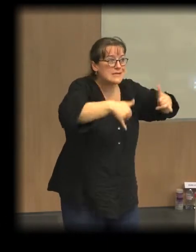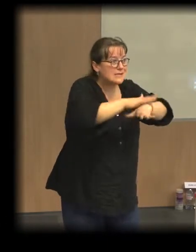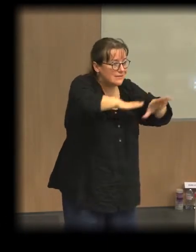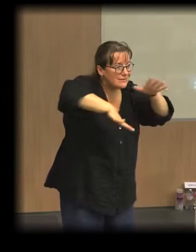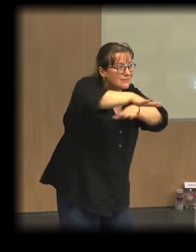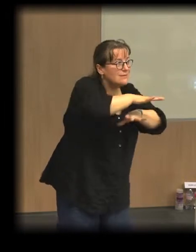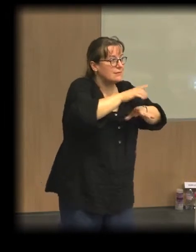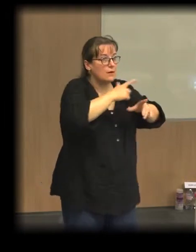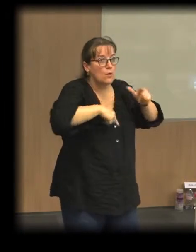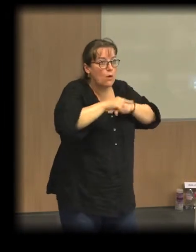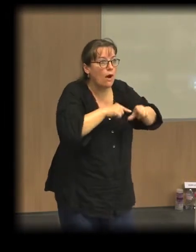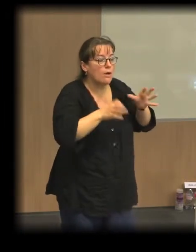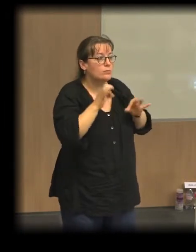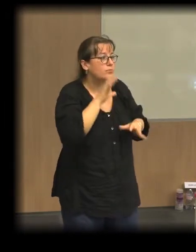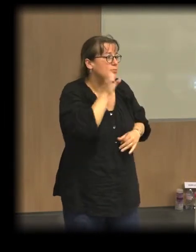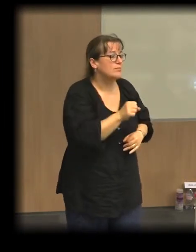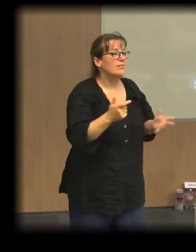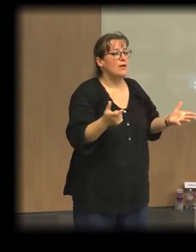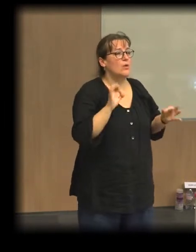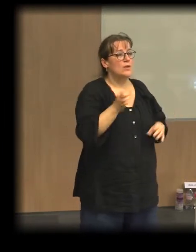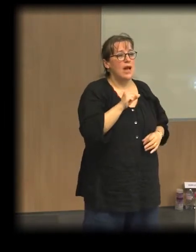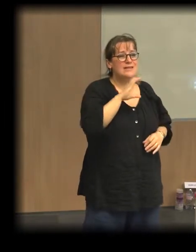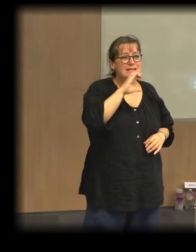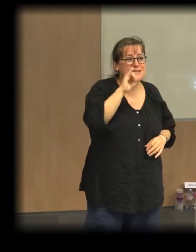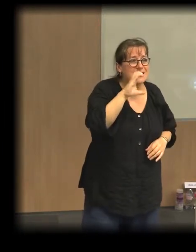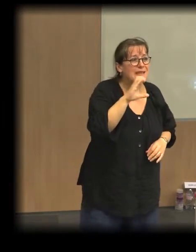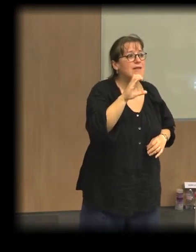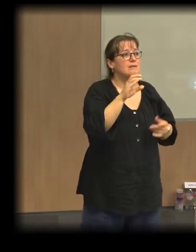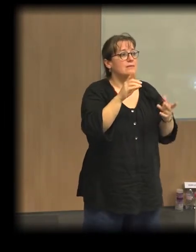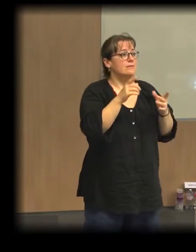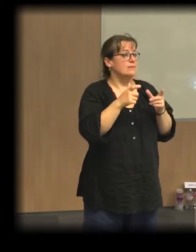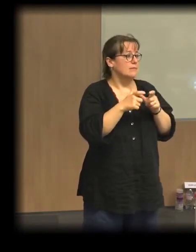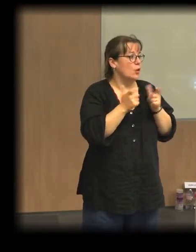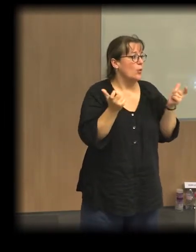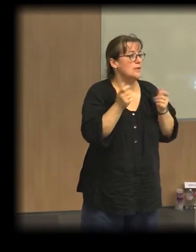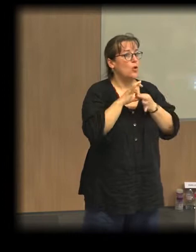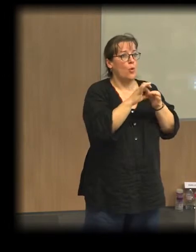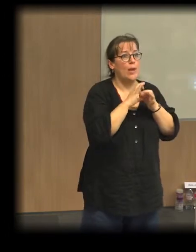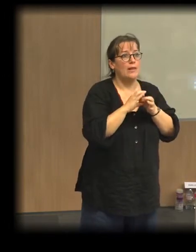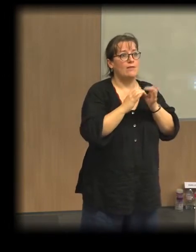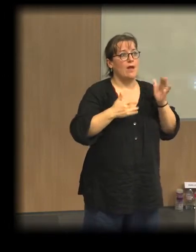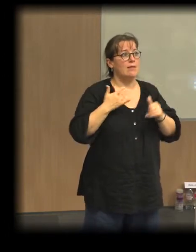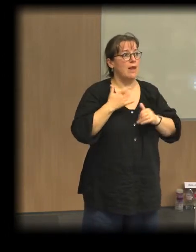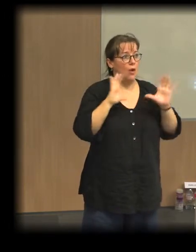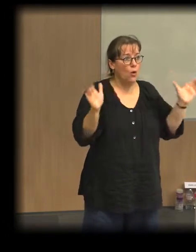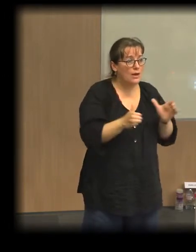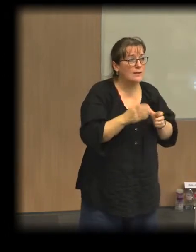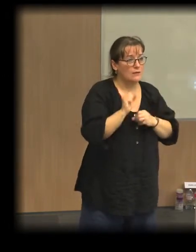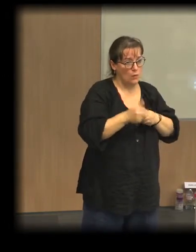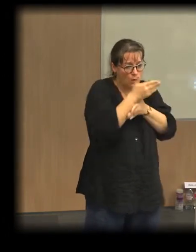coopératives, on a vu les sociétés coopératives d'intérêt collectif qui permettent justement d'être plus ouvertes à des